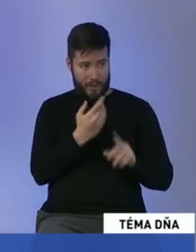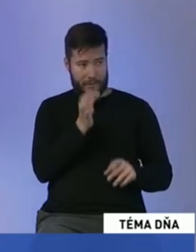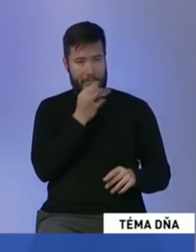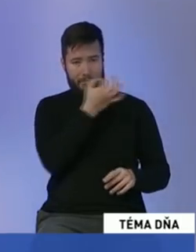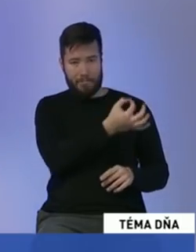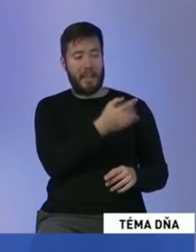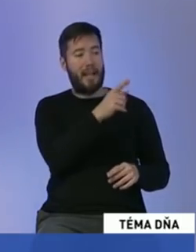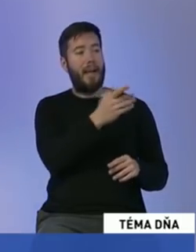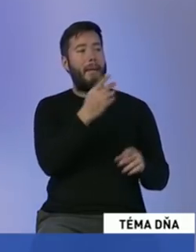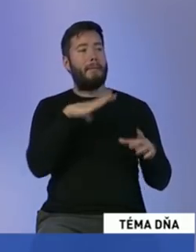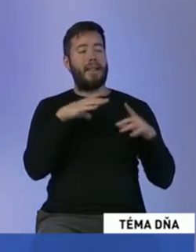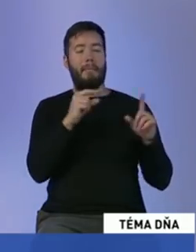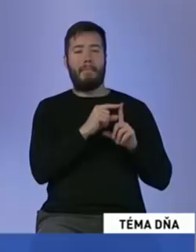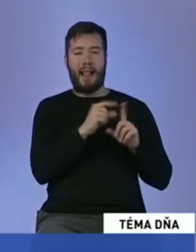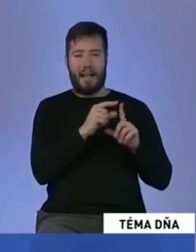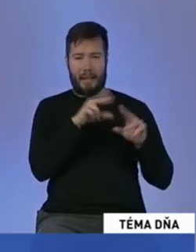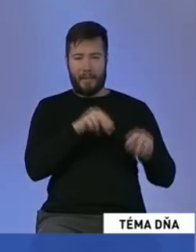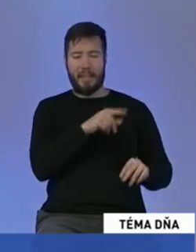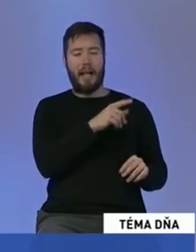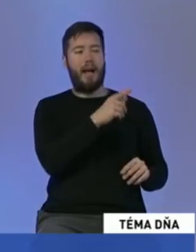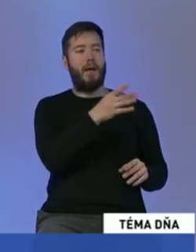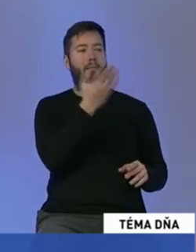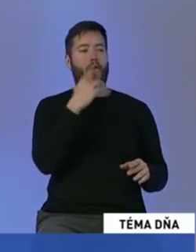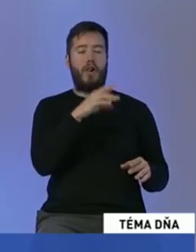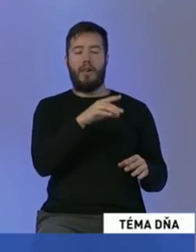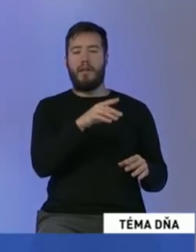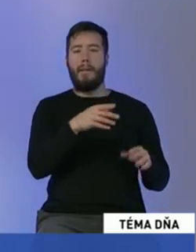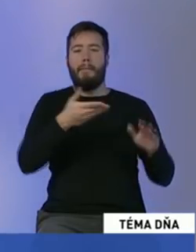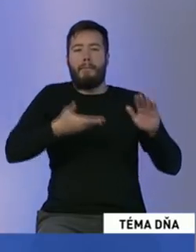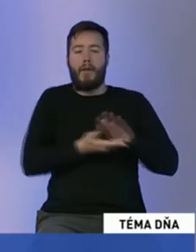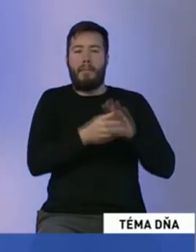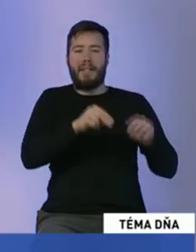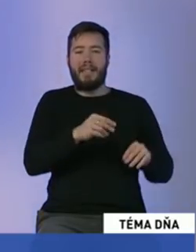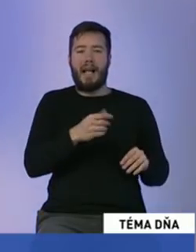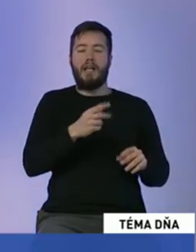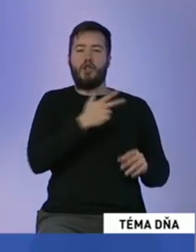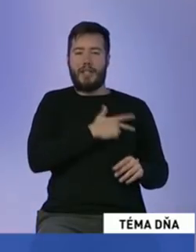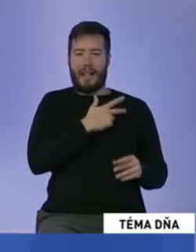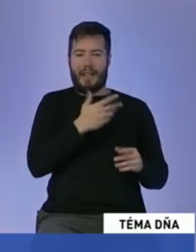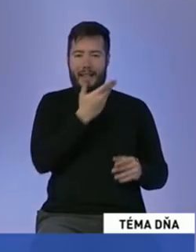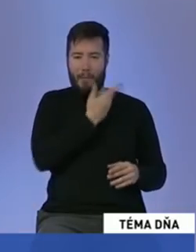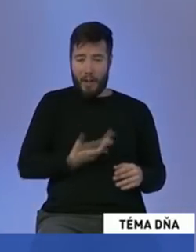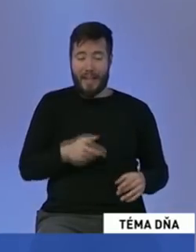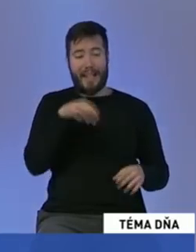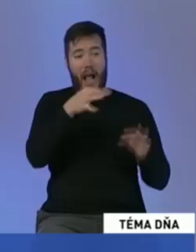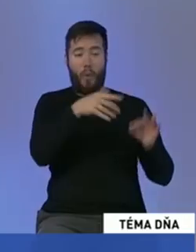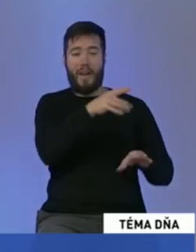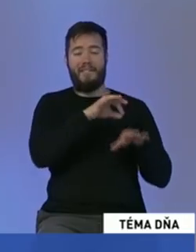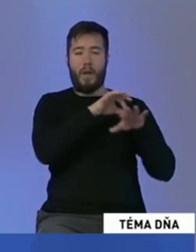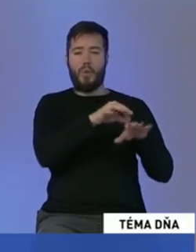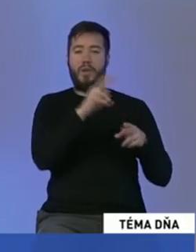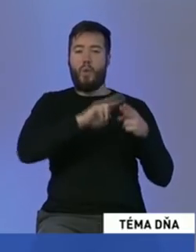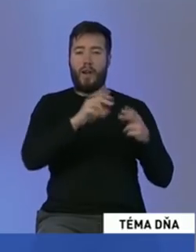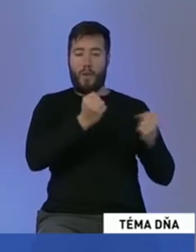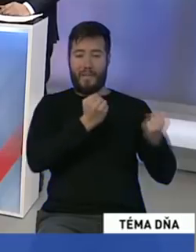2015 ste boli zvolení za podpredsedu mladých sociálnych demokratov. súčasnosti ste vedúcim úradu vlády. O poslanecký mandát v Národnej rade